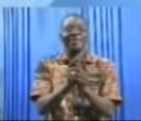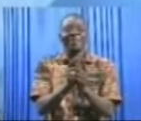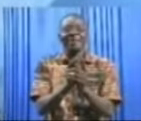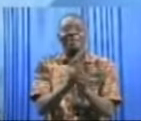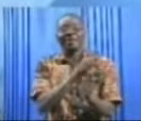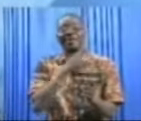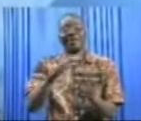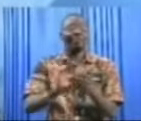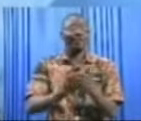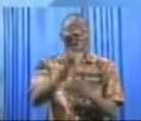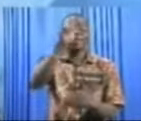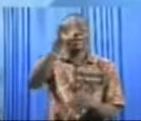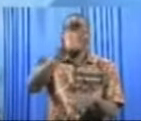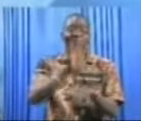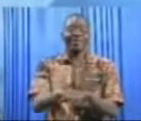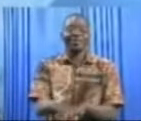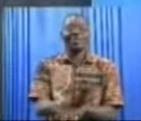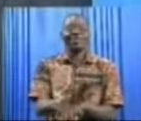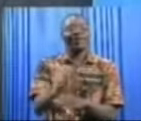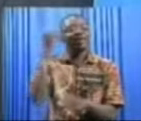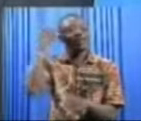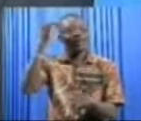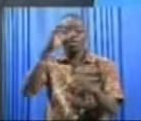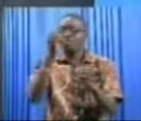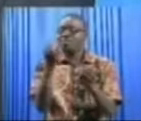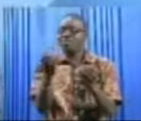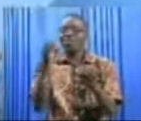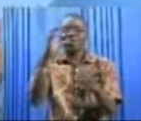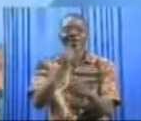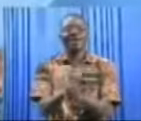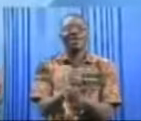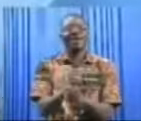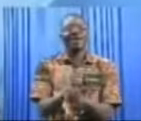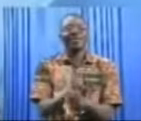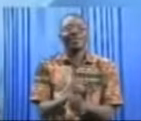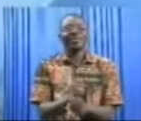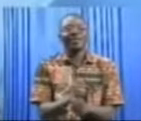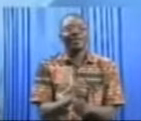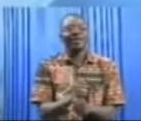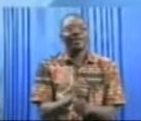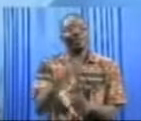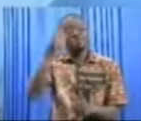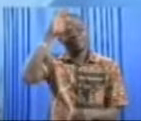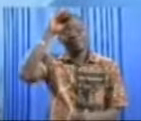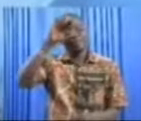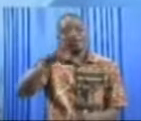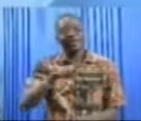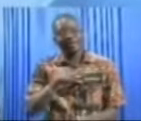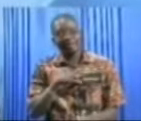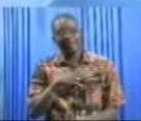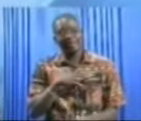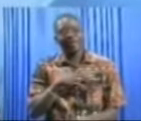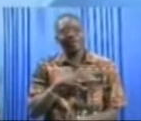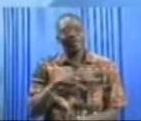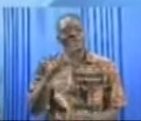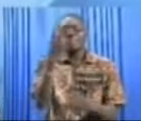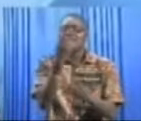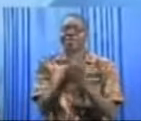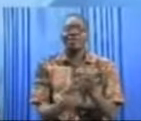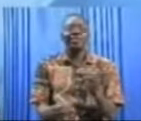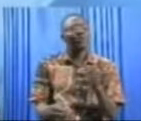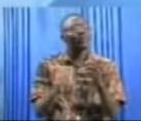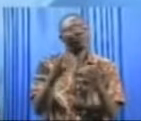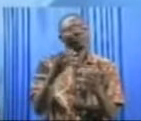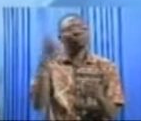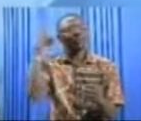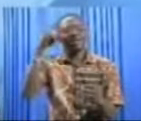je crois que ce soir, il y a beaucoup à gagner dans ce match-là. C modeste au niveau des hommes. On a noté quelques absences quand même, surtout au